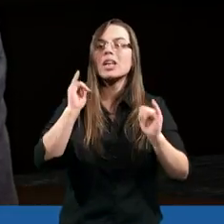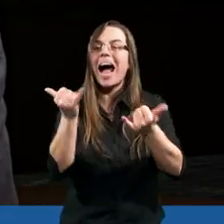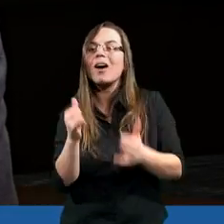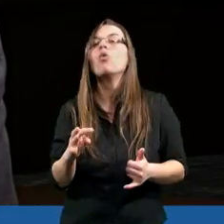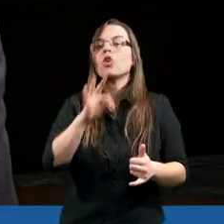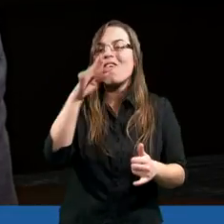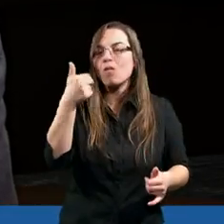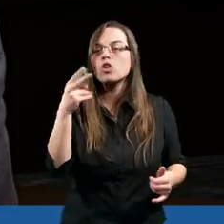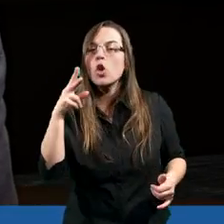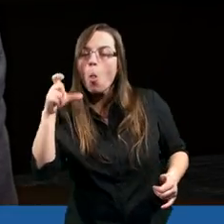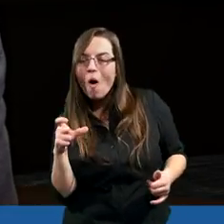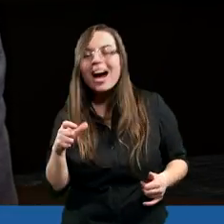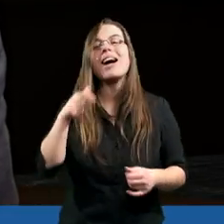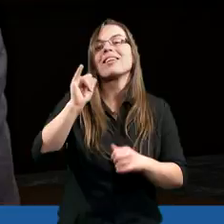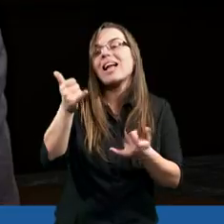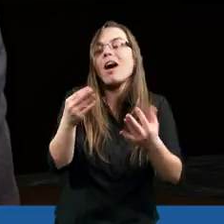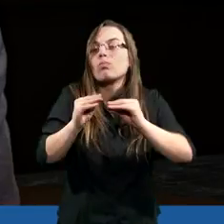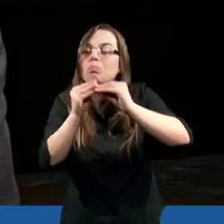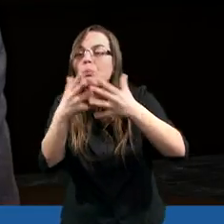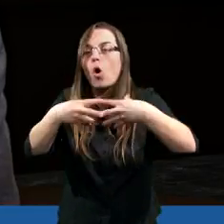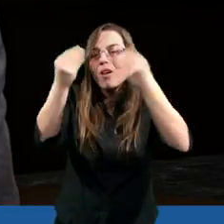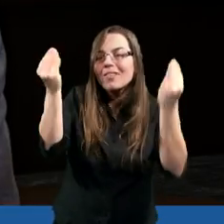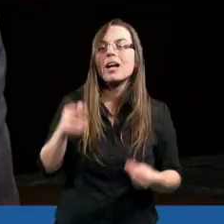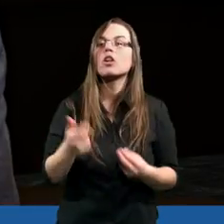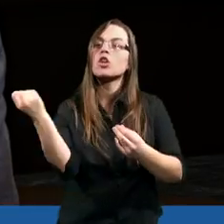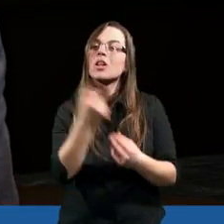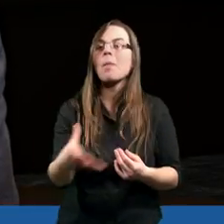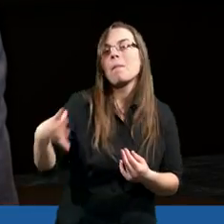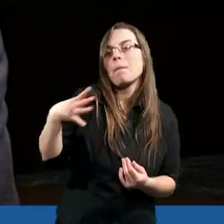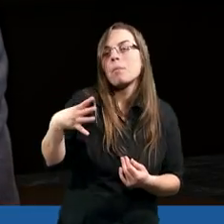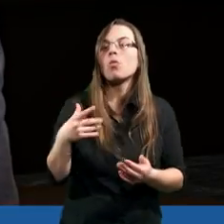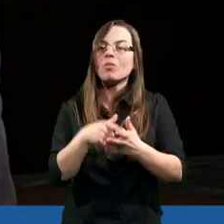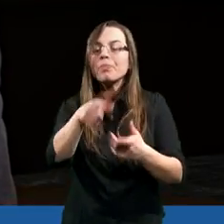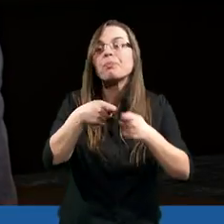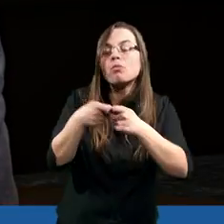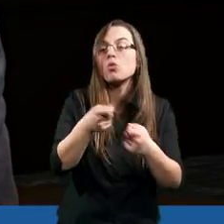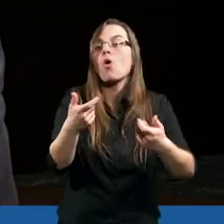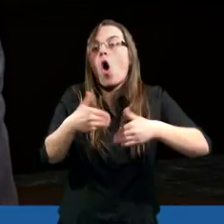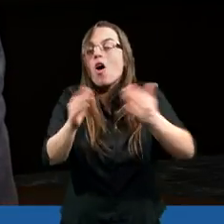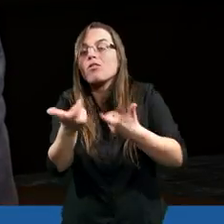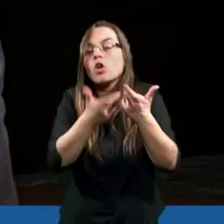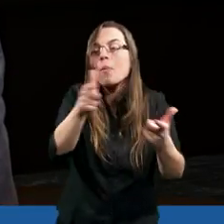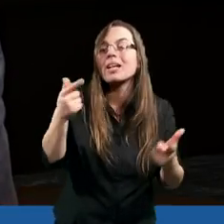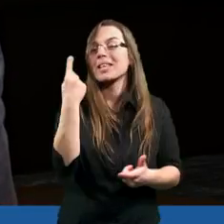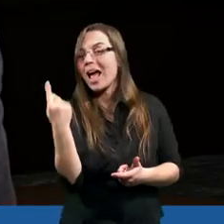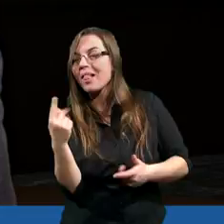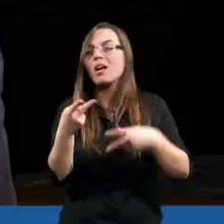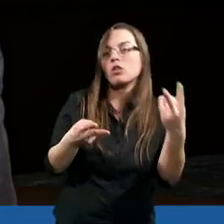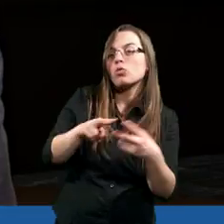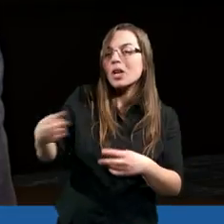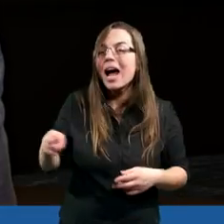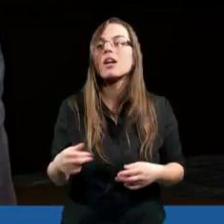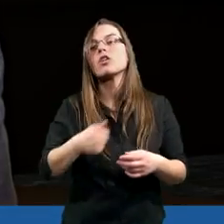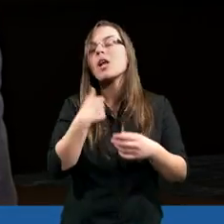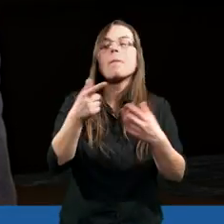jakoś funkcjonować w tej społeczności, więc trzeba było w taką wspólnotę wchodzić. To jest jedna rzecz. Druga rzecz, że